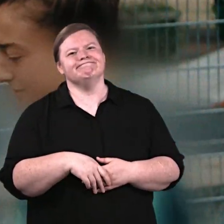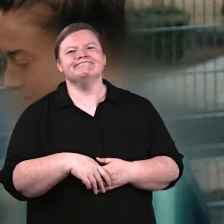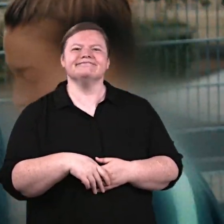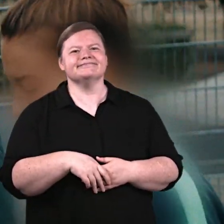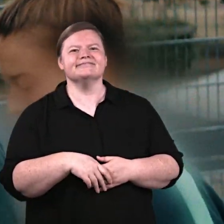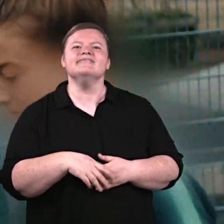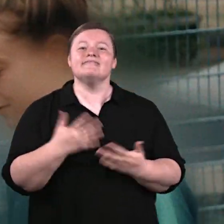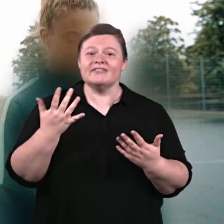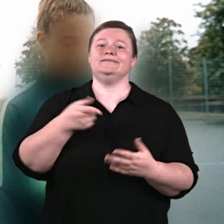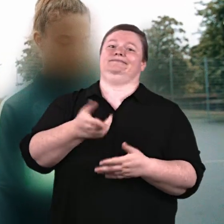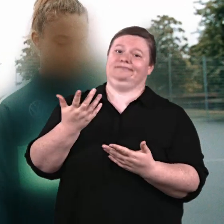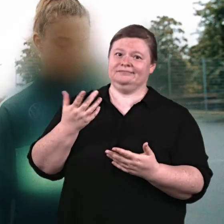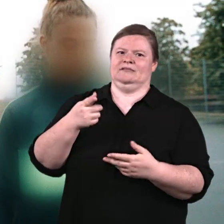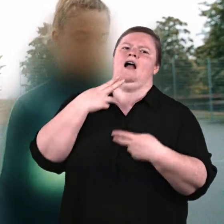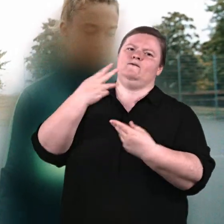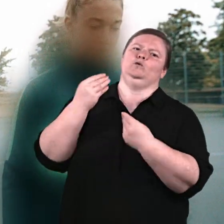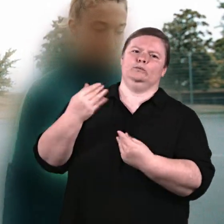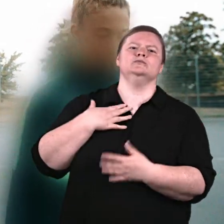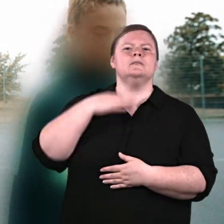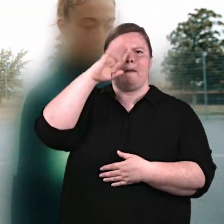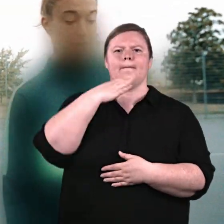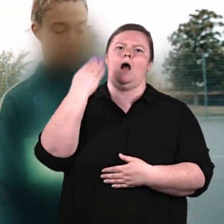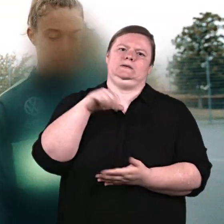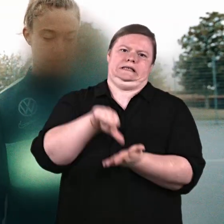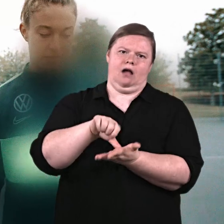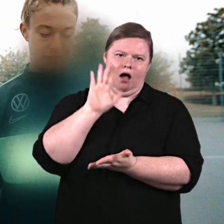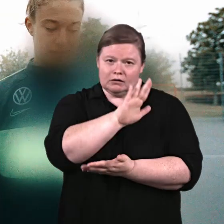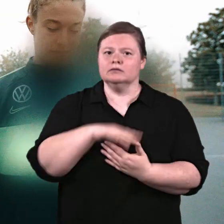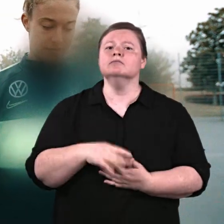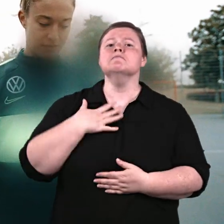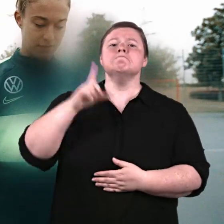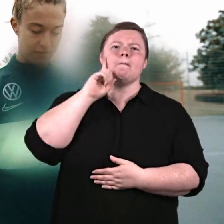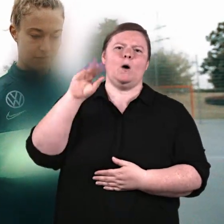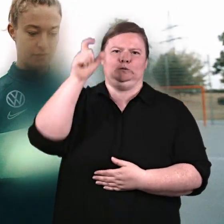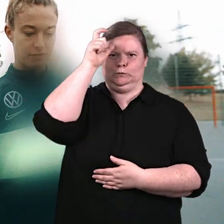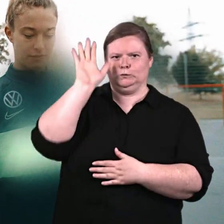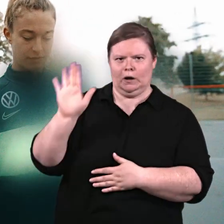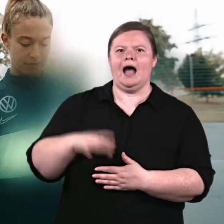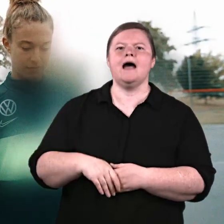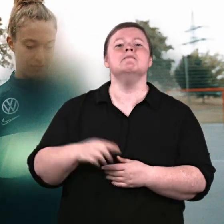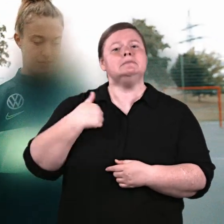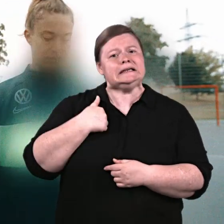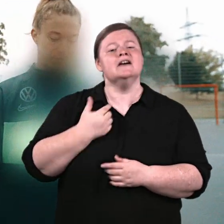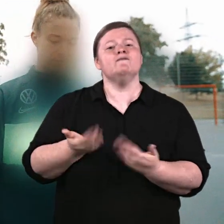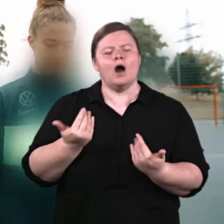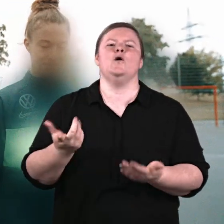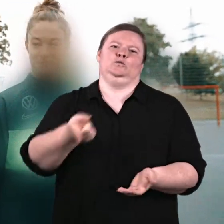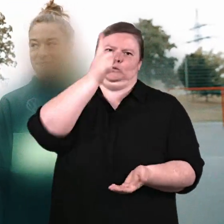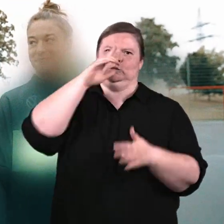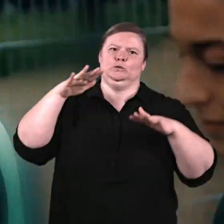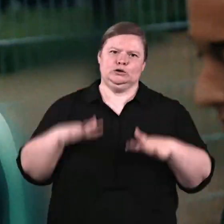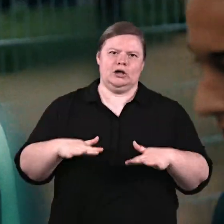die Antwort, dass mein Papa aus dem Iran kommt, meine Mutter aus der Türkei. Ich komme aus Deutschland.